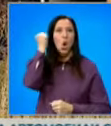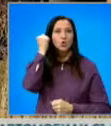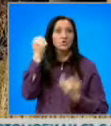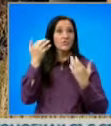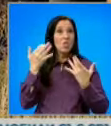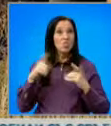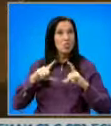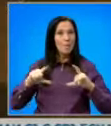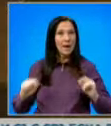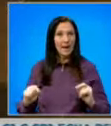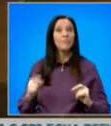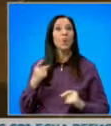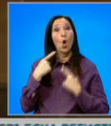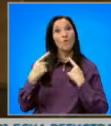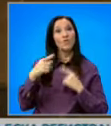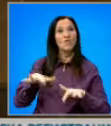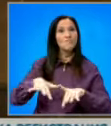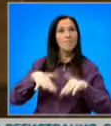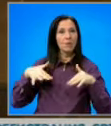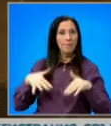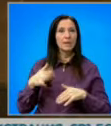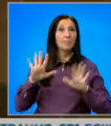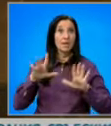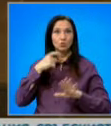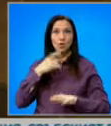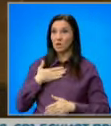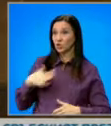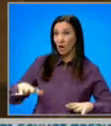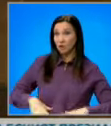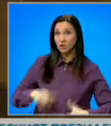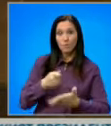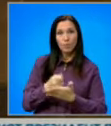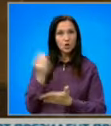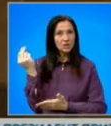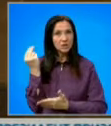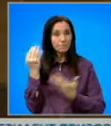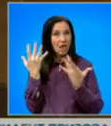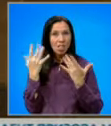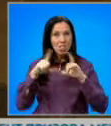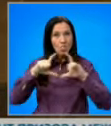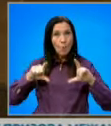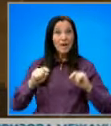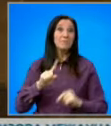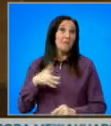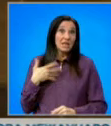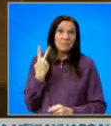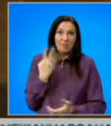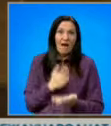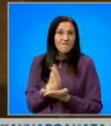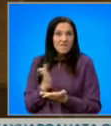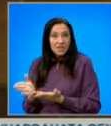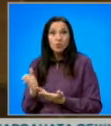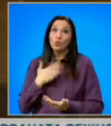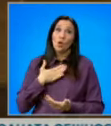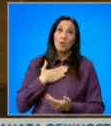Той говори и в парламента. Вече 10 години нашите граждани плащат за сръбските номера. Не искаме и двата вида, но докато има